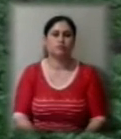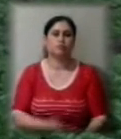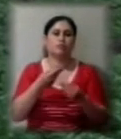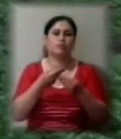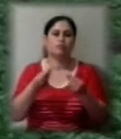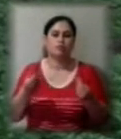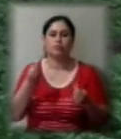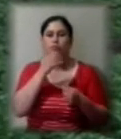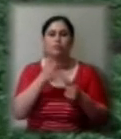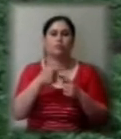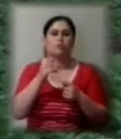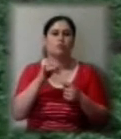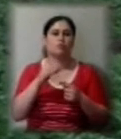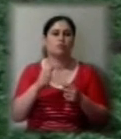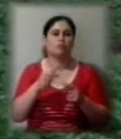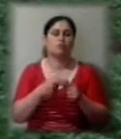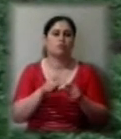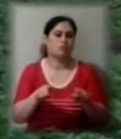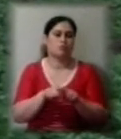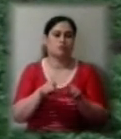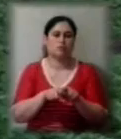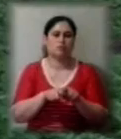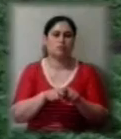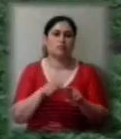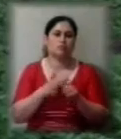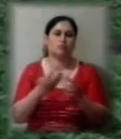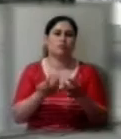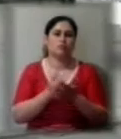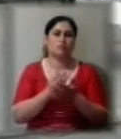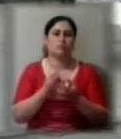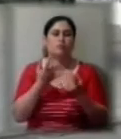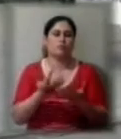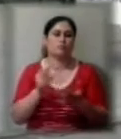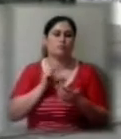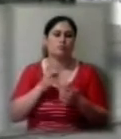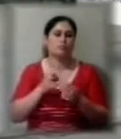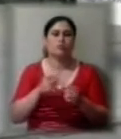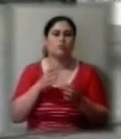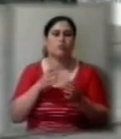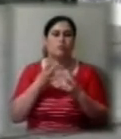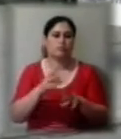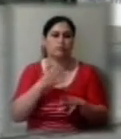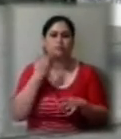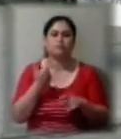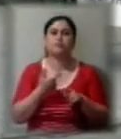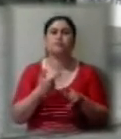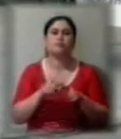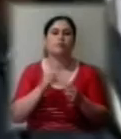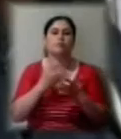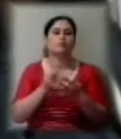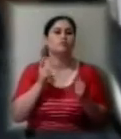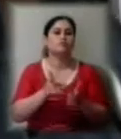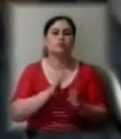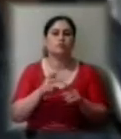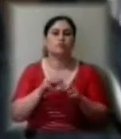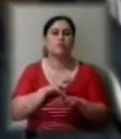нього однакові. Получається, ним проще роботати, він не забиває нічого. Заявити про свою незгоду із наміром Міністерства розвитку